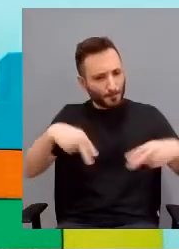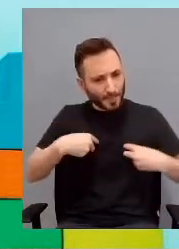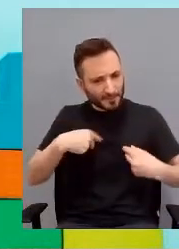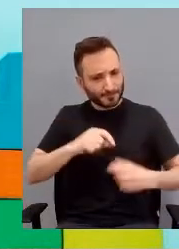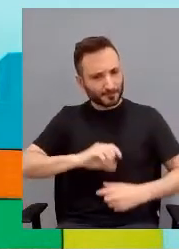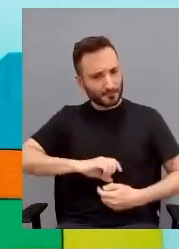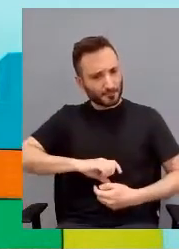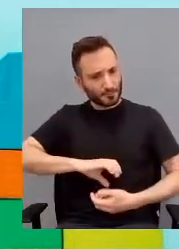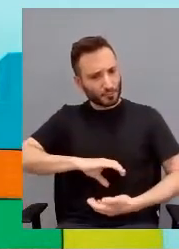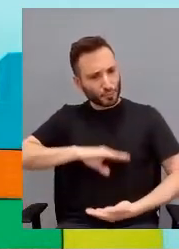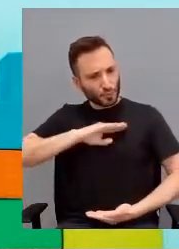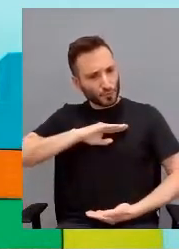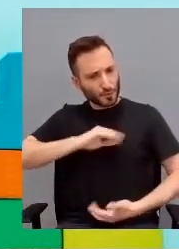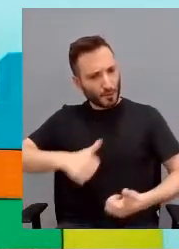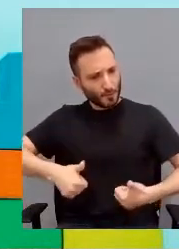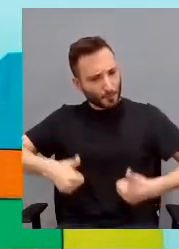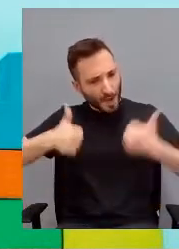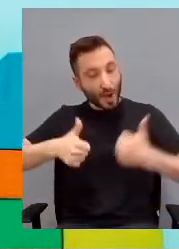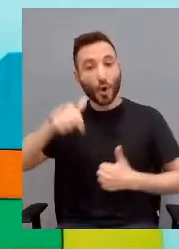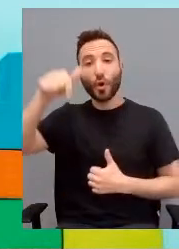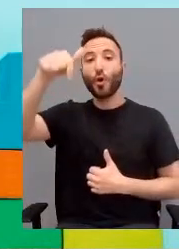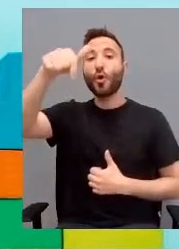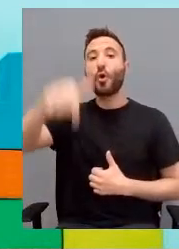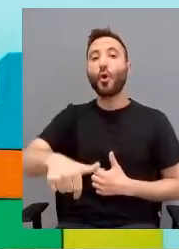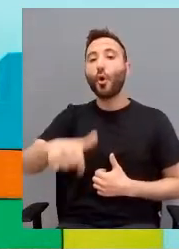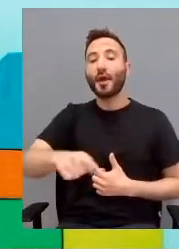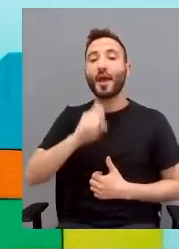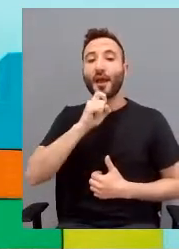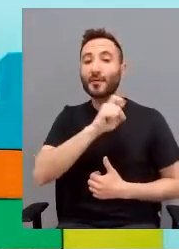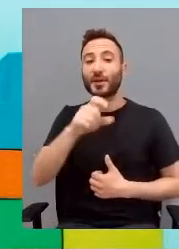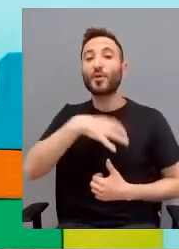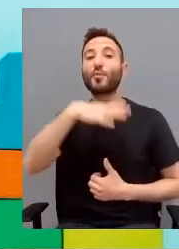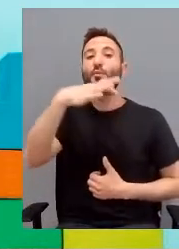su gusto e oggi possiamo toccare